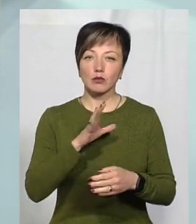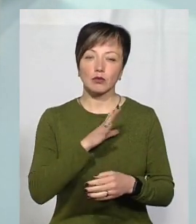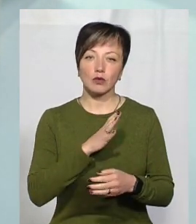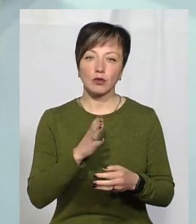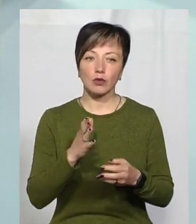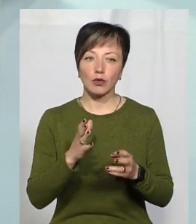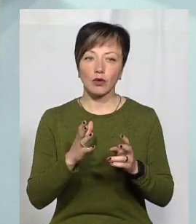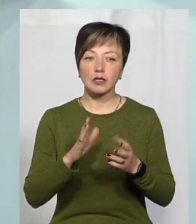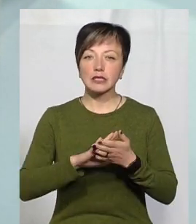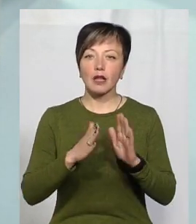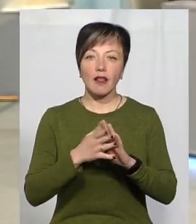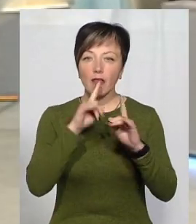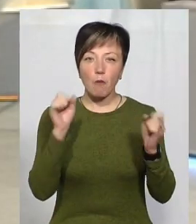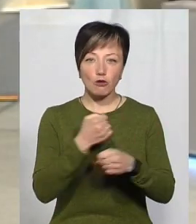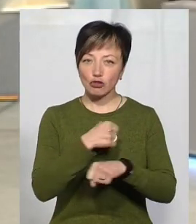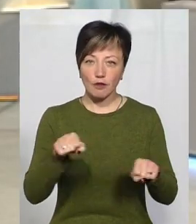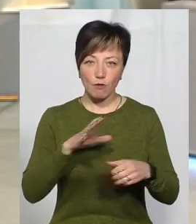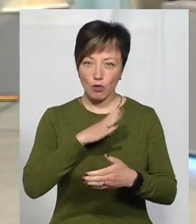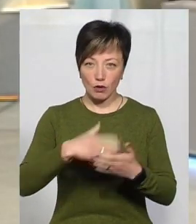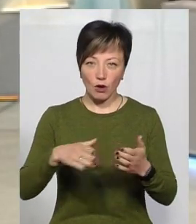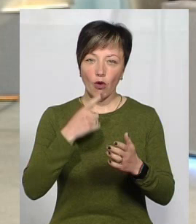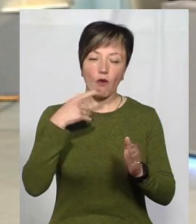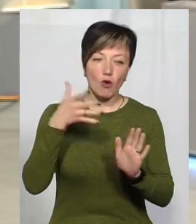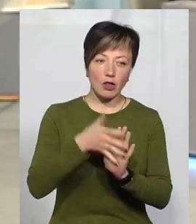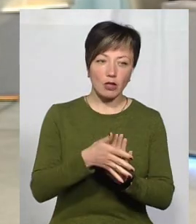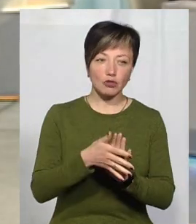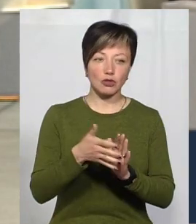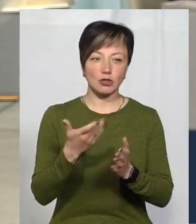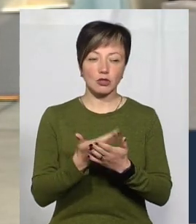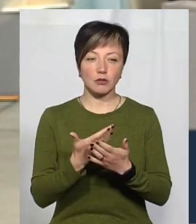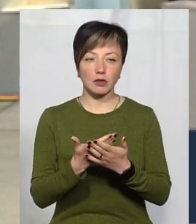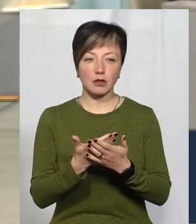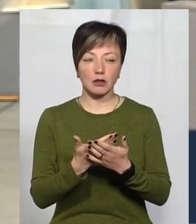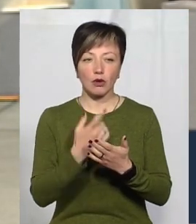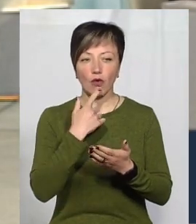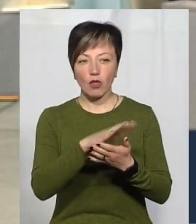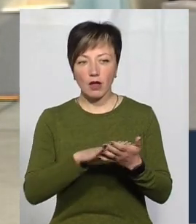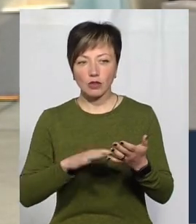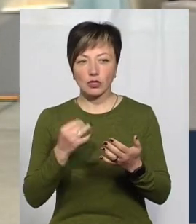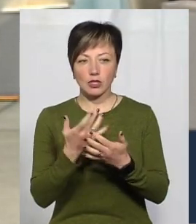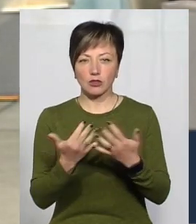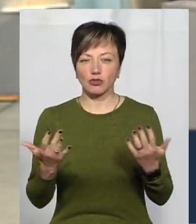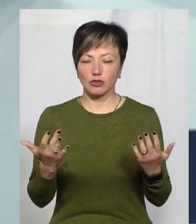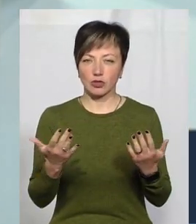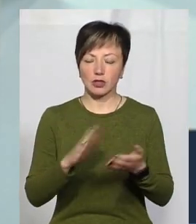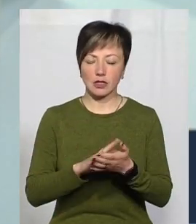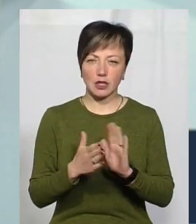тих станів, де не можна було відмовити, кровотечі, інші стани.